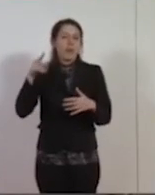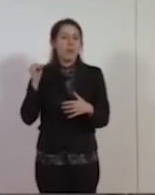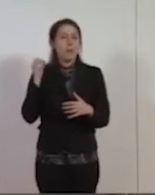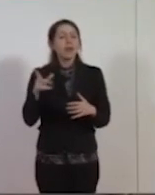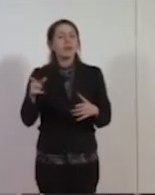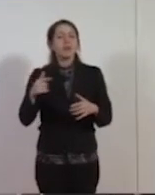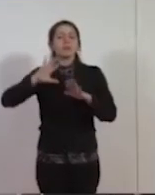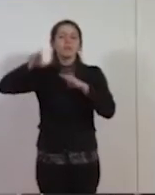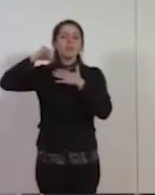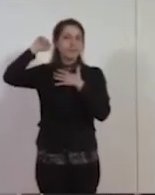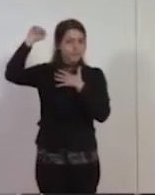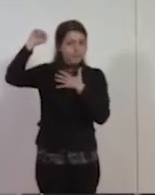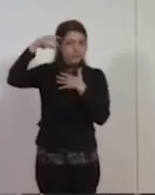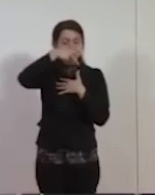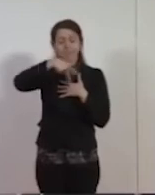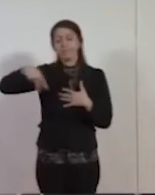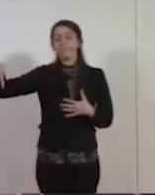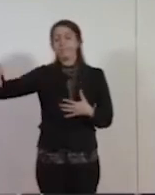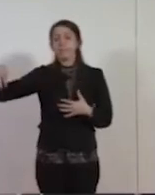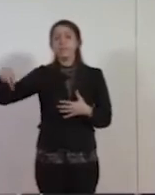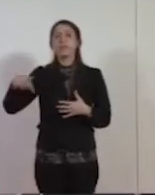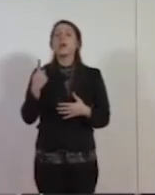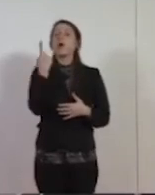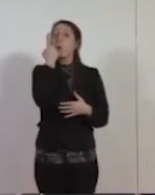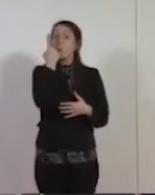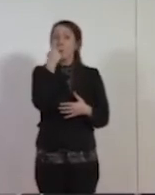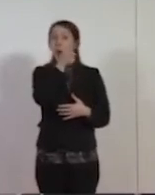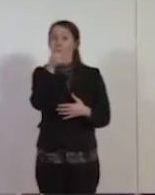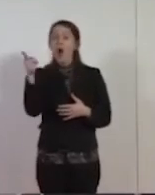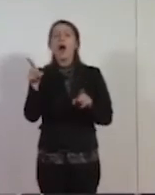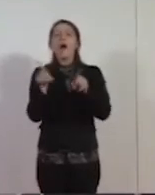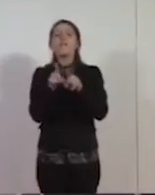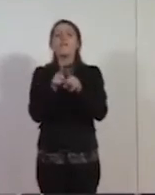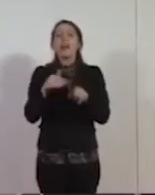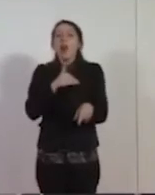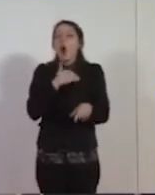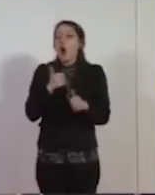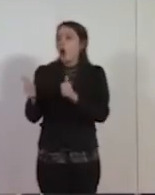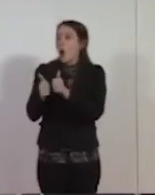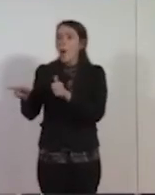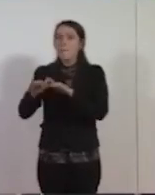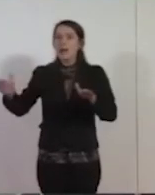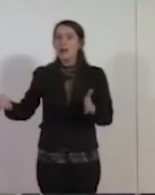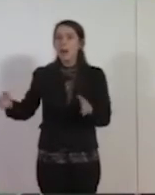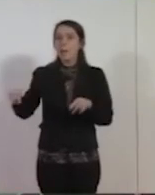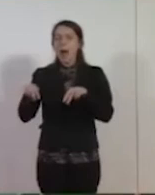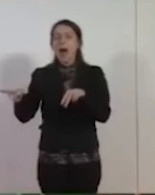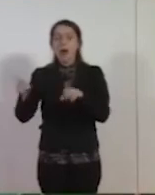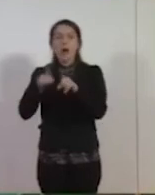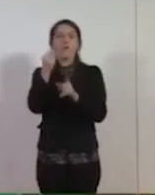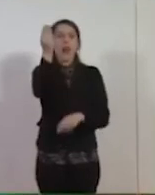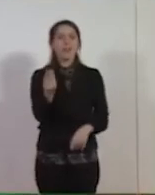partigiani c'era il fratello della sua compagna di banco, a cui lei era vicina nel momento in cui è stata portata.